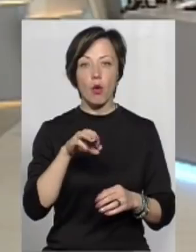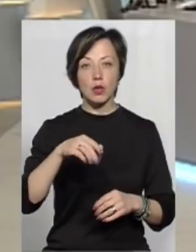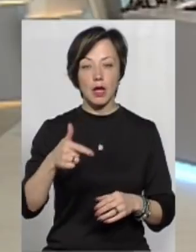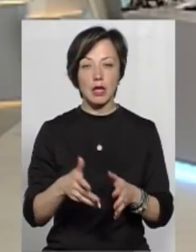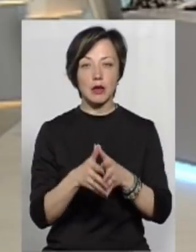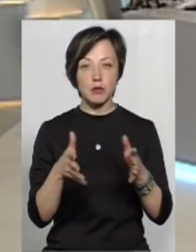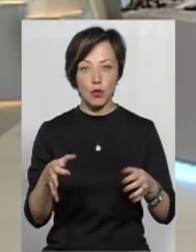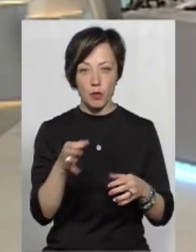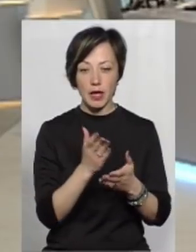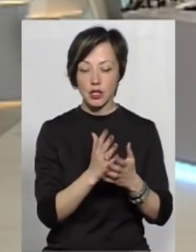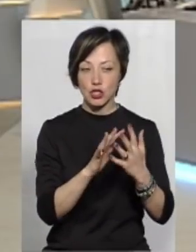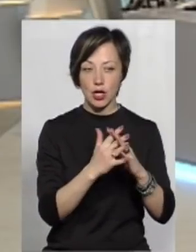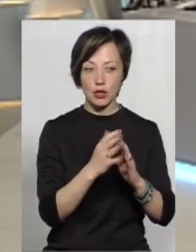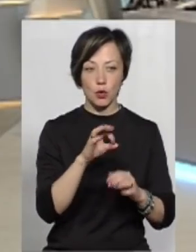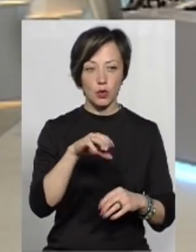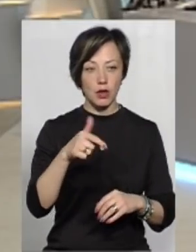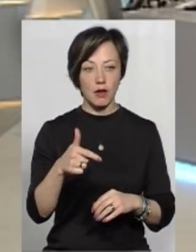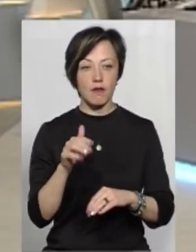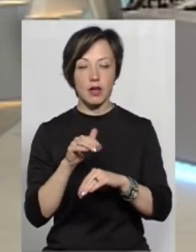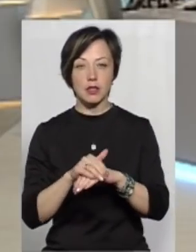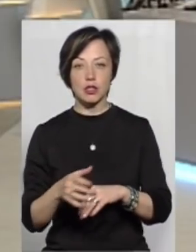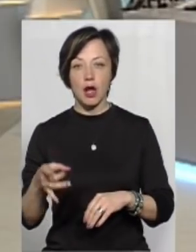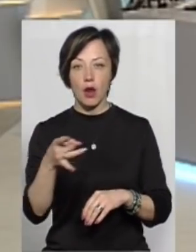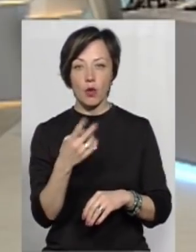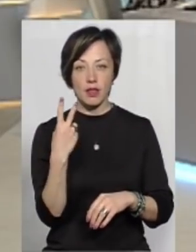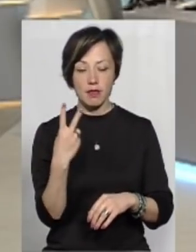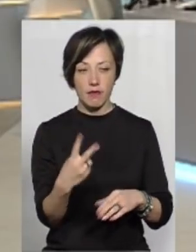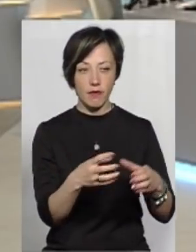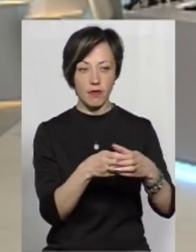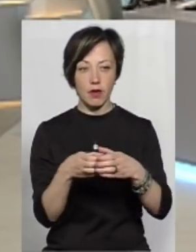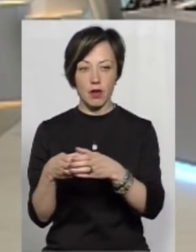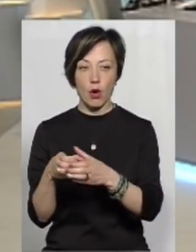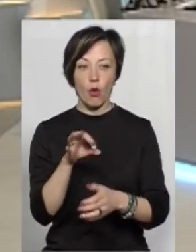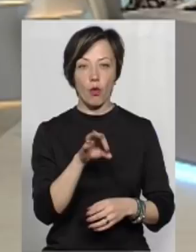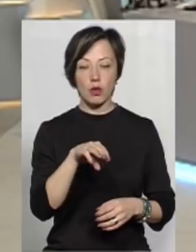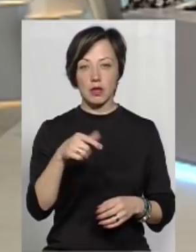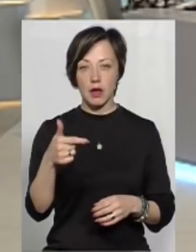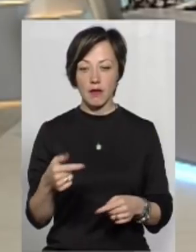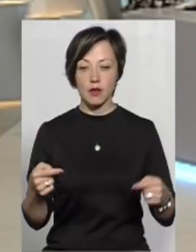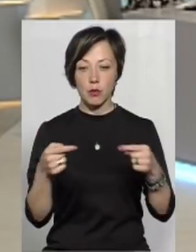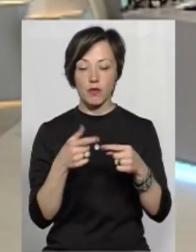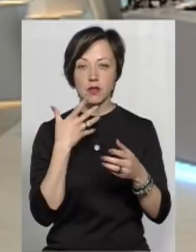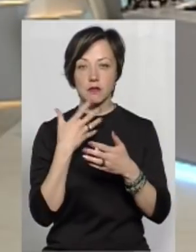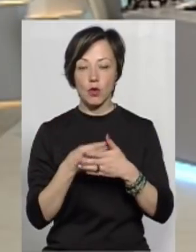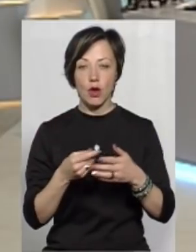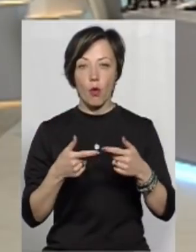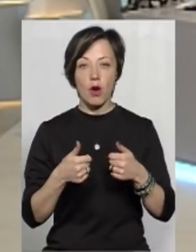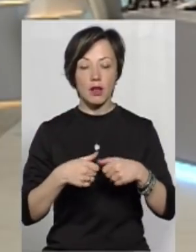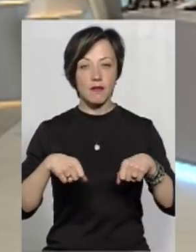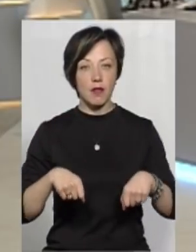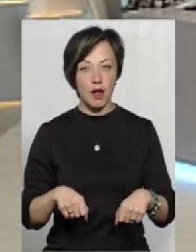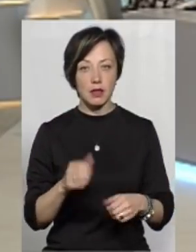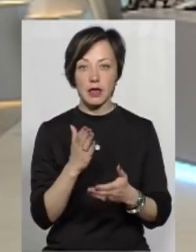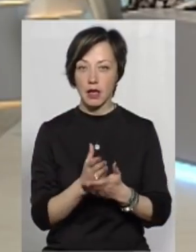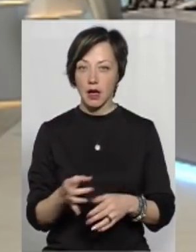в області є й селищна ОТГ. Фактично весь район – це дві об'єднані громади, які мають, відповідно, свої органі влади. А